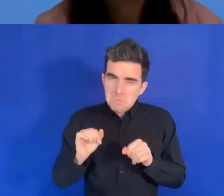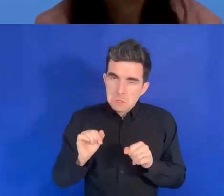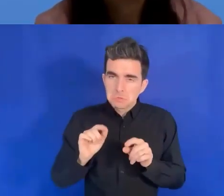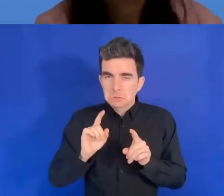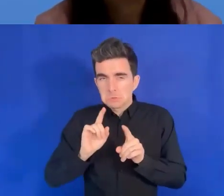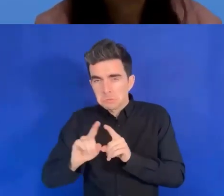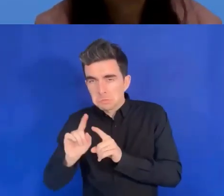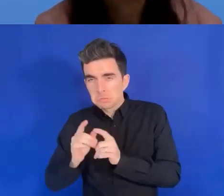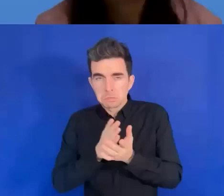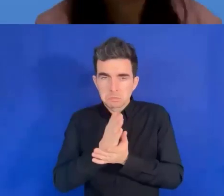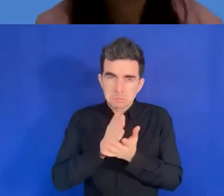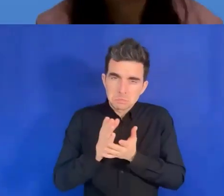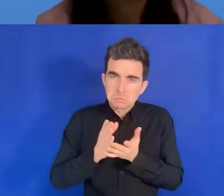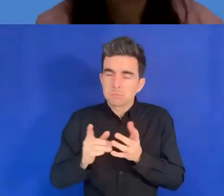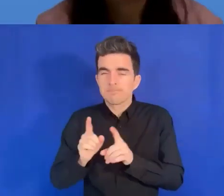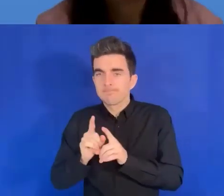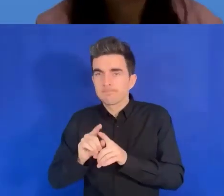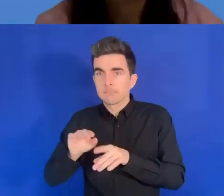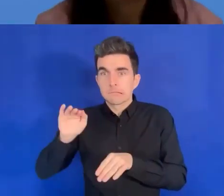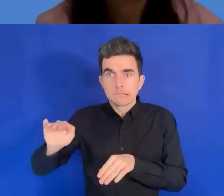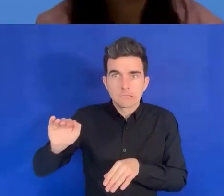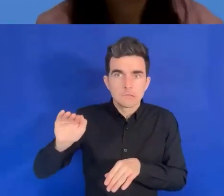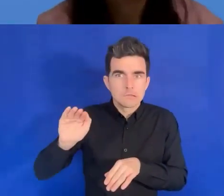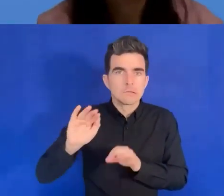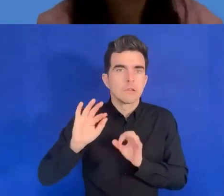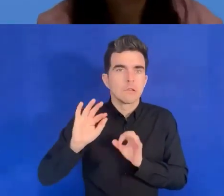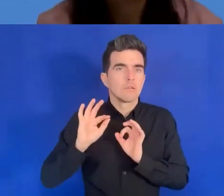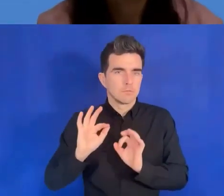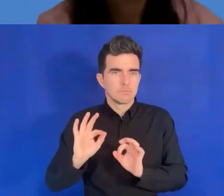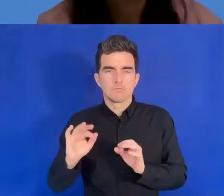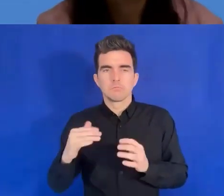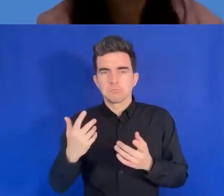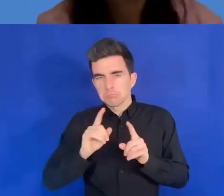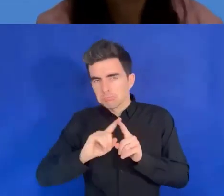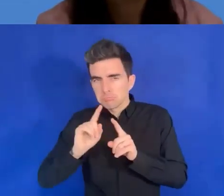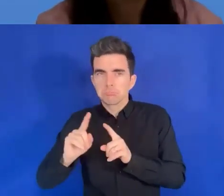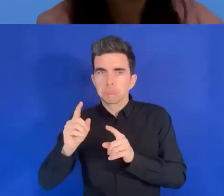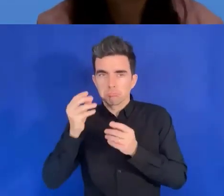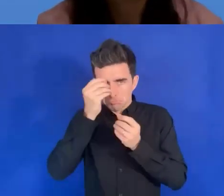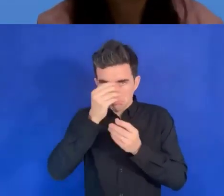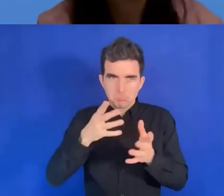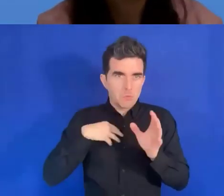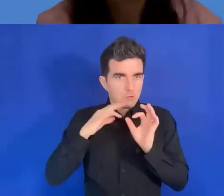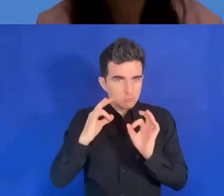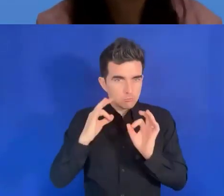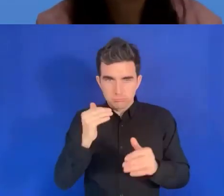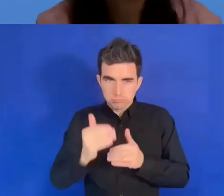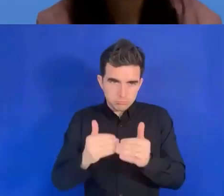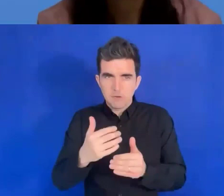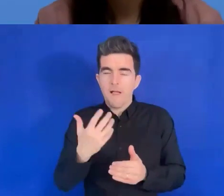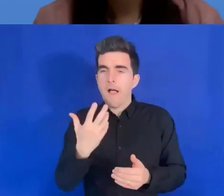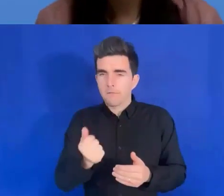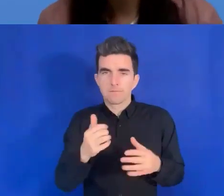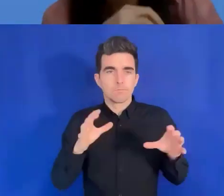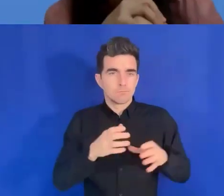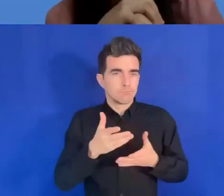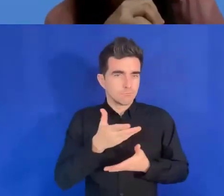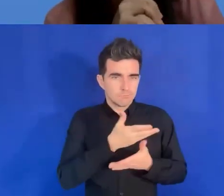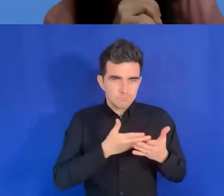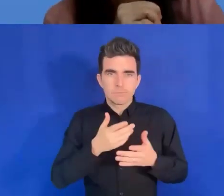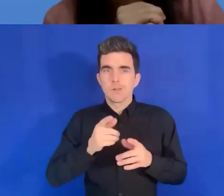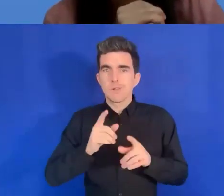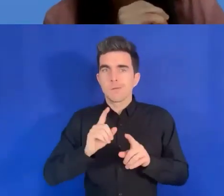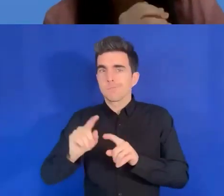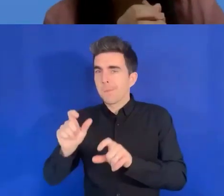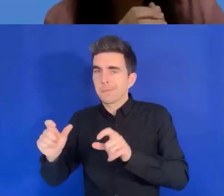un atelier que nous menons avec des personnes en situation de handicap et ces personnes ont pu identifier quel type